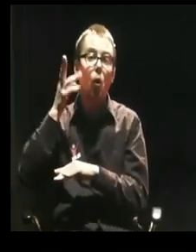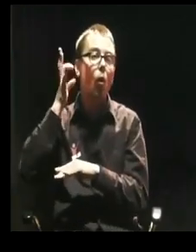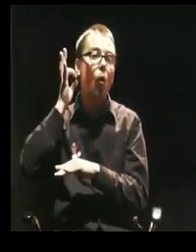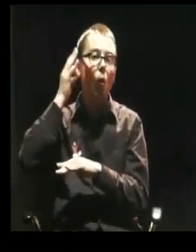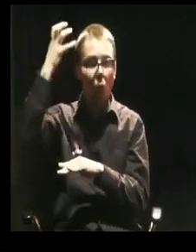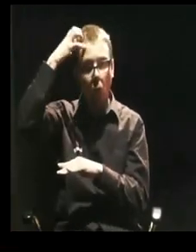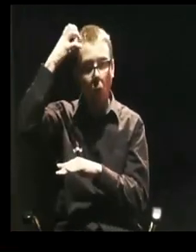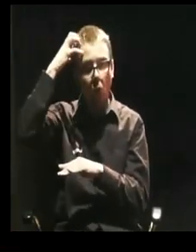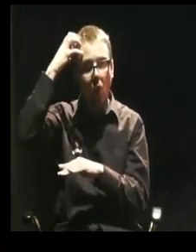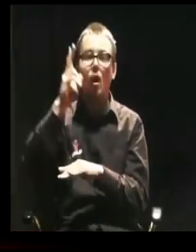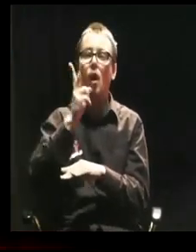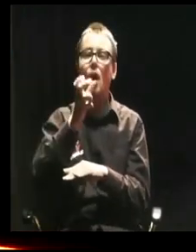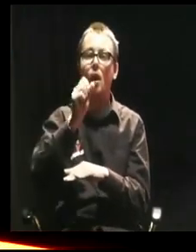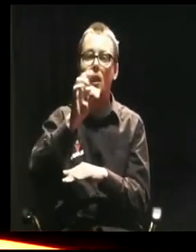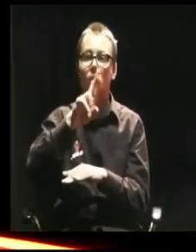dlaczego piję, tak? Okej.